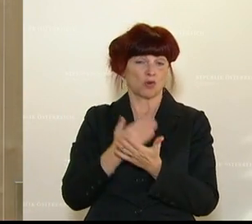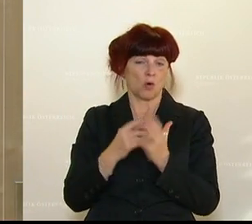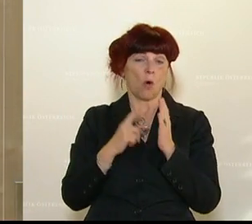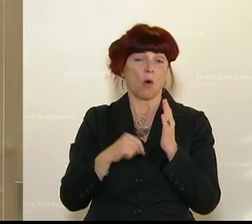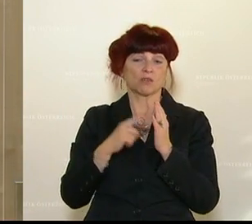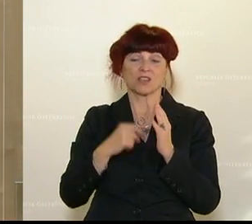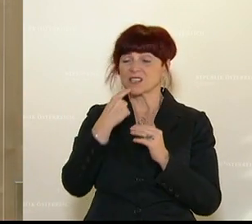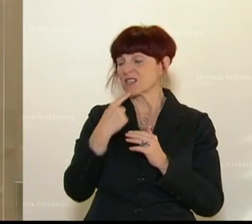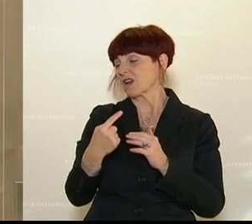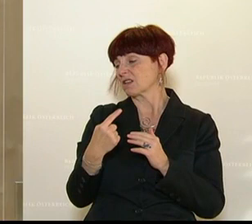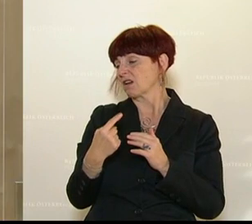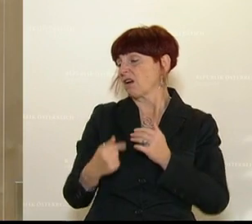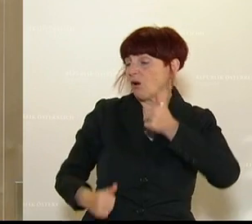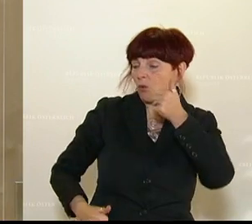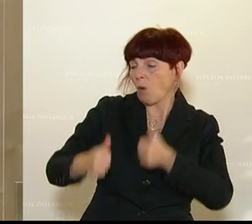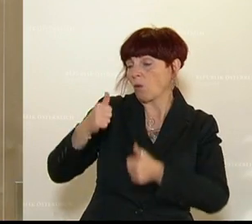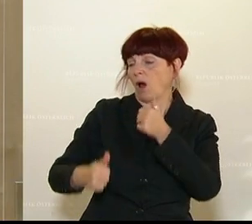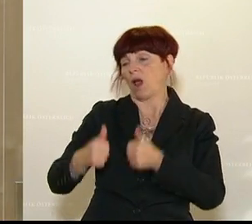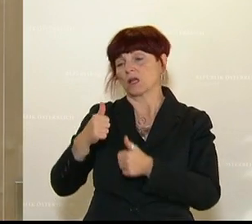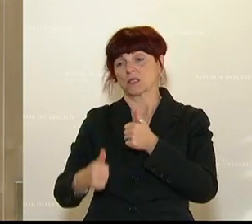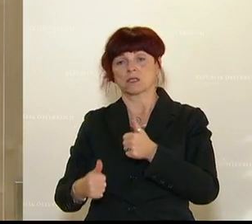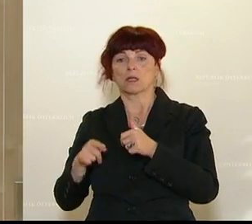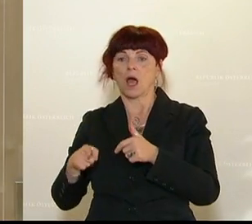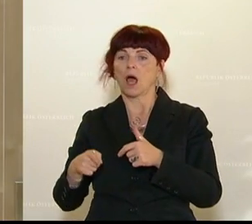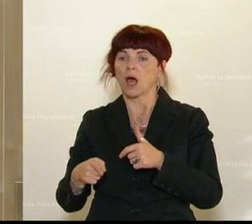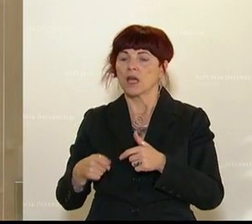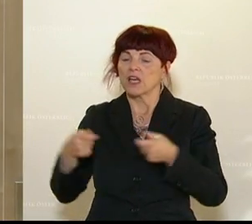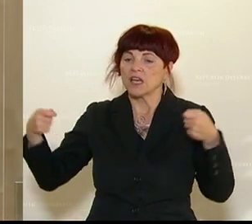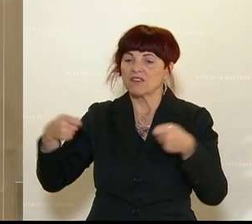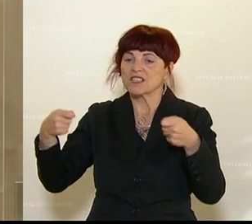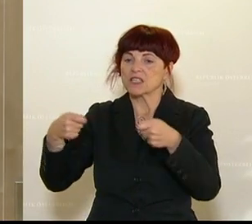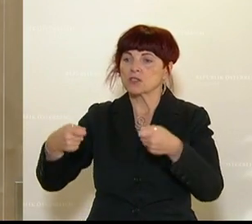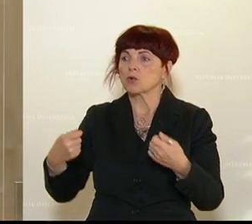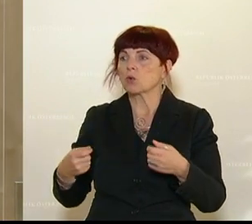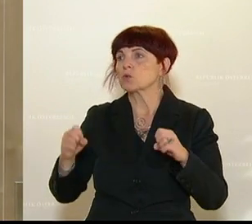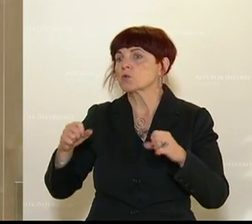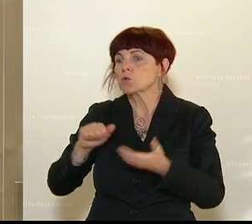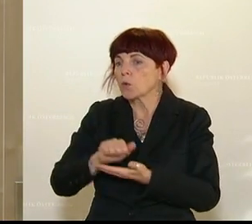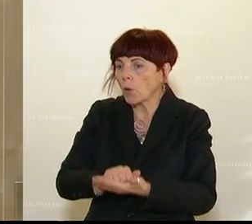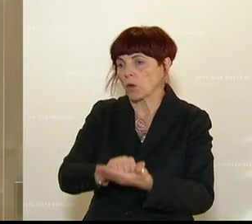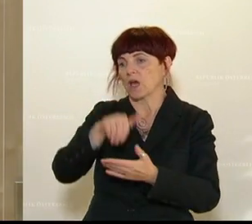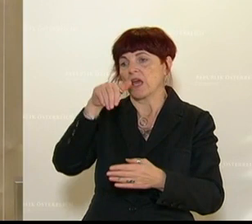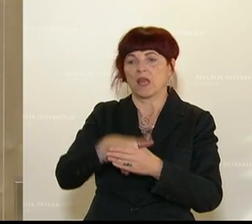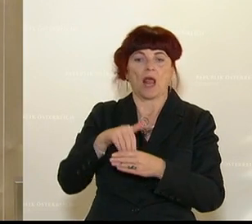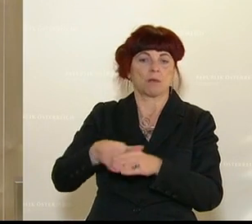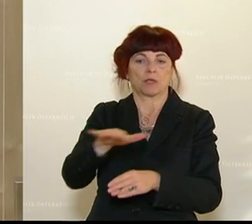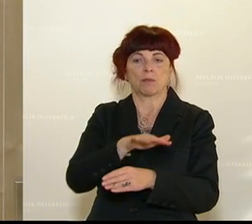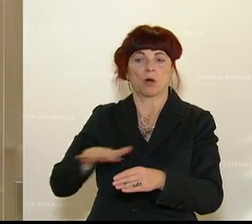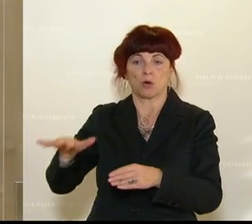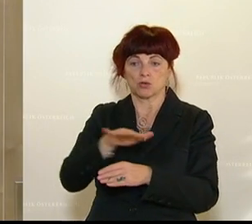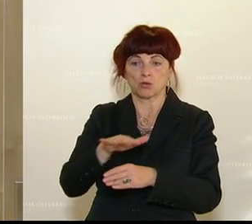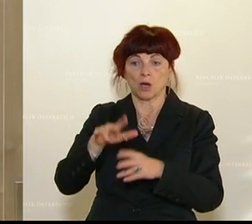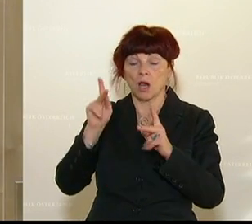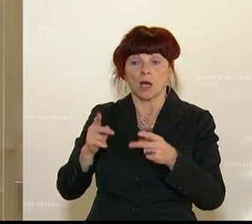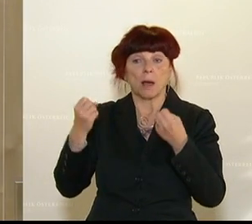der Investitionsdruck in der Branche mit dem Konzentrationsprozess kann dazu führen, dass einfach nur wenige davon profitieren,